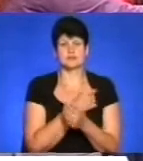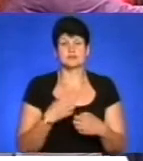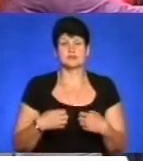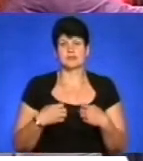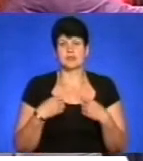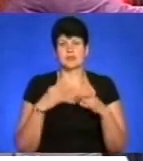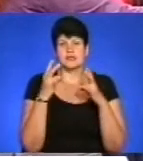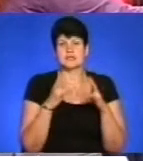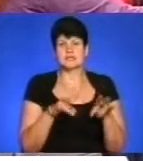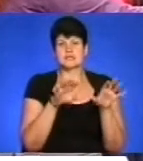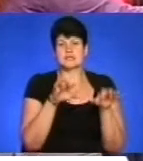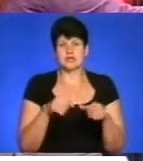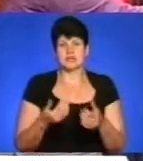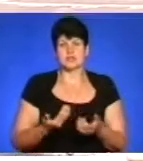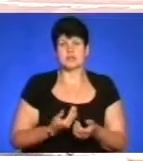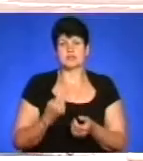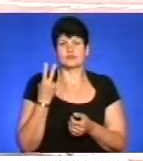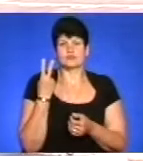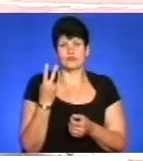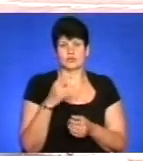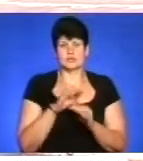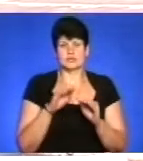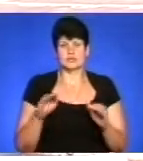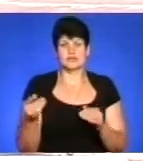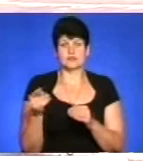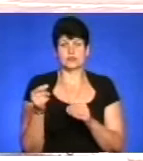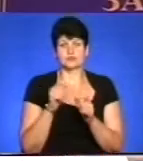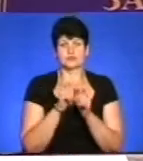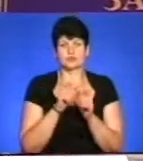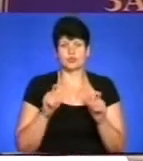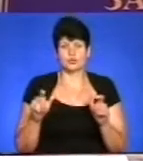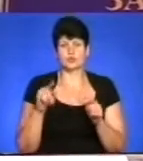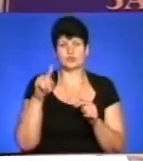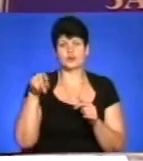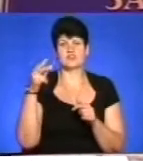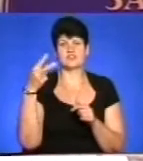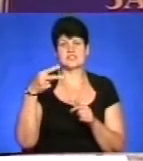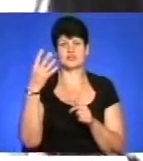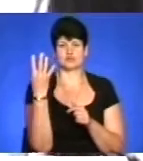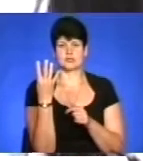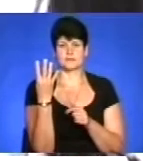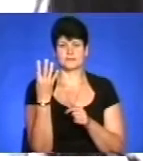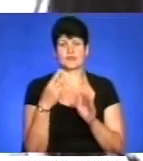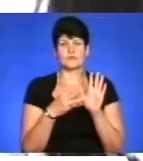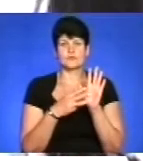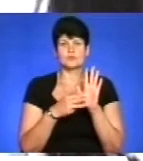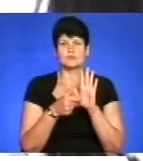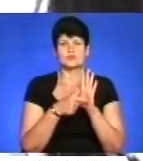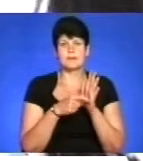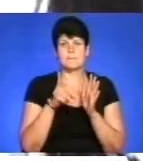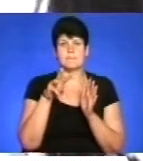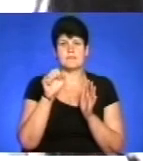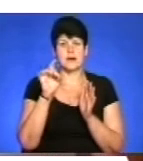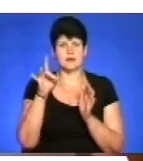трагедія забрала життя двох вихованців Тернопільської загальноосвітньої школи номер 24 – восьмикласниці Марти